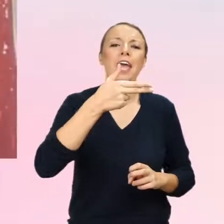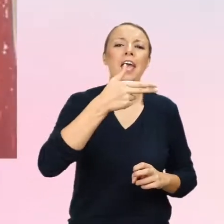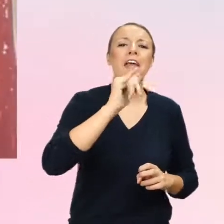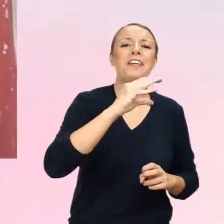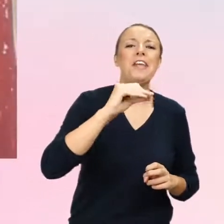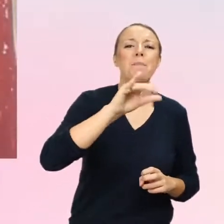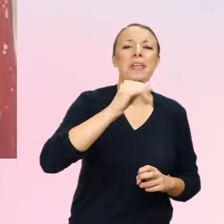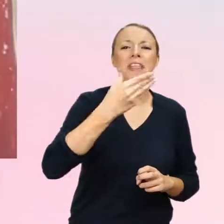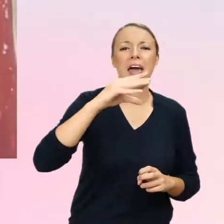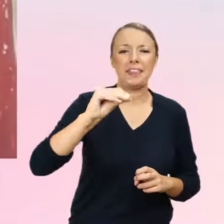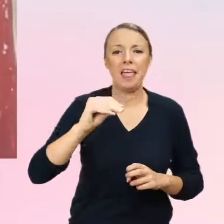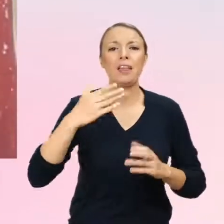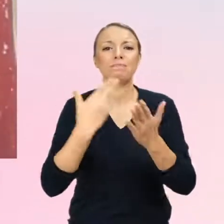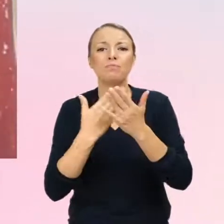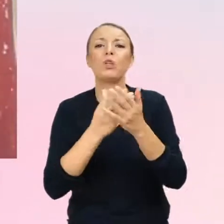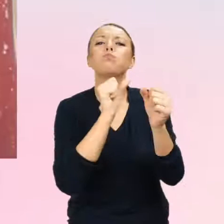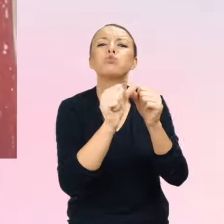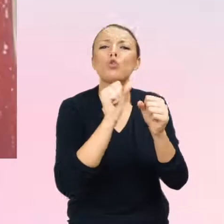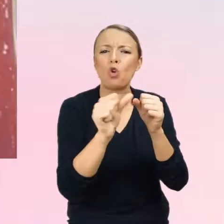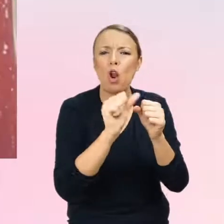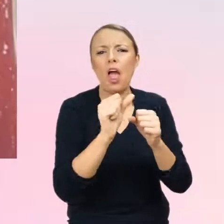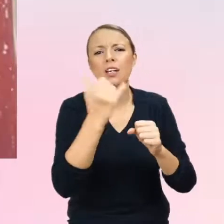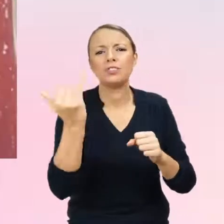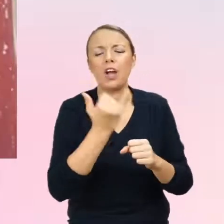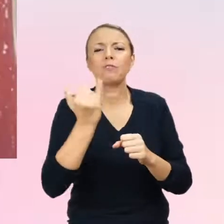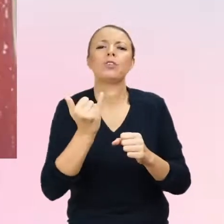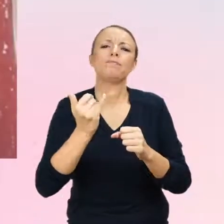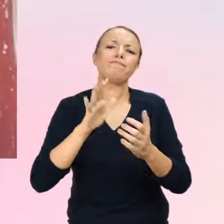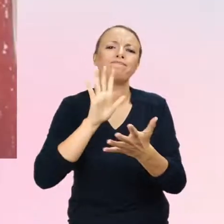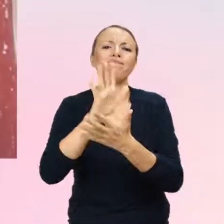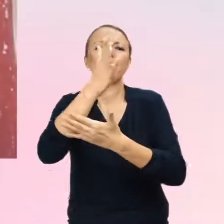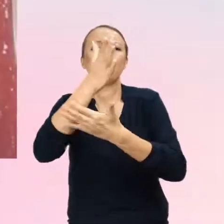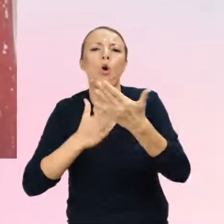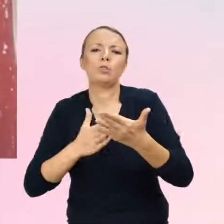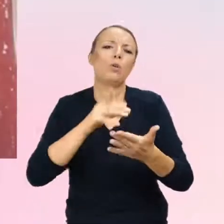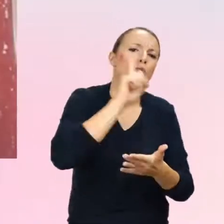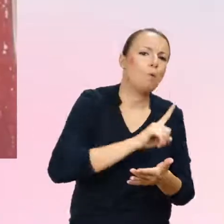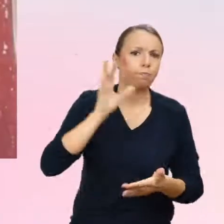przedszkolnym życiu chociażby, czy w ogóle w badaniach gdzieś pojawiają się małe dzieci